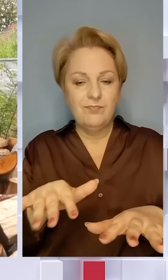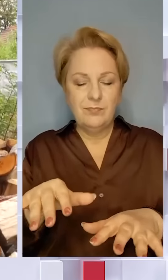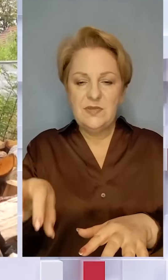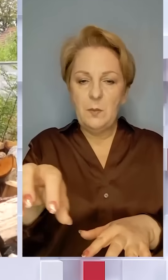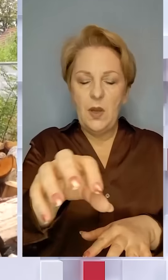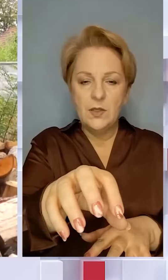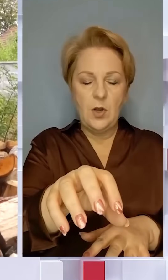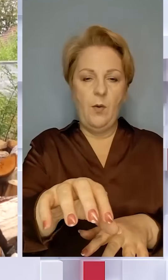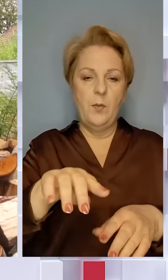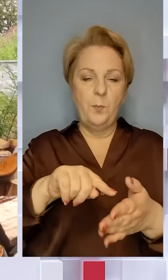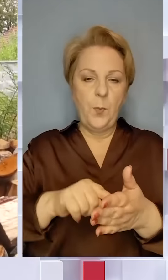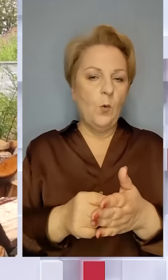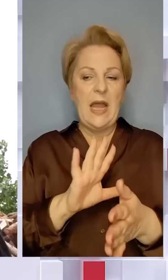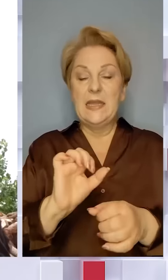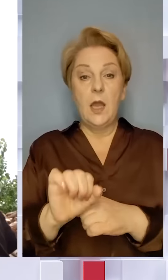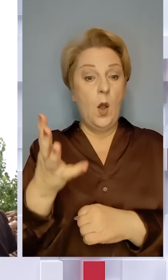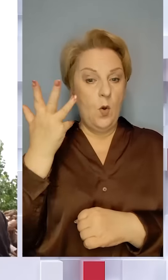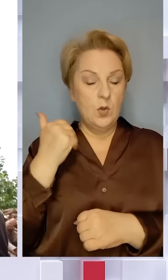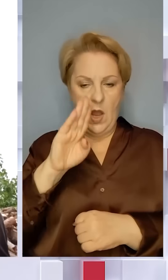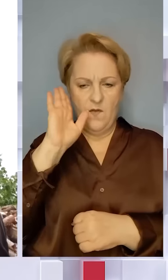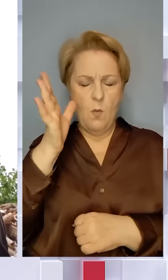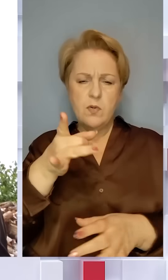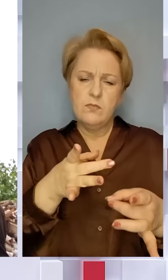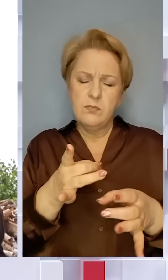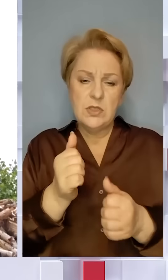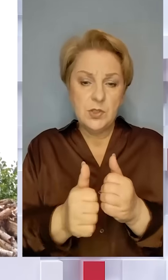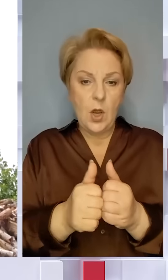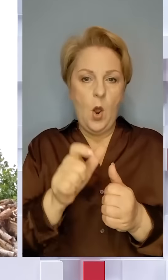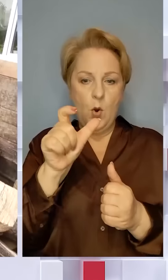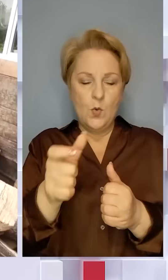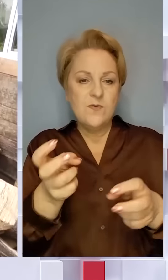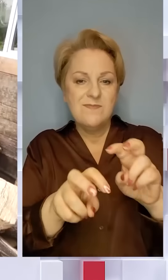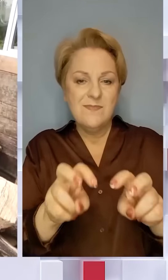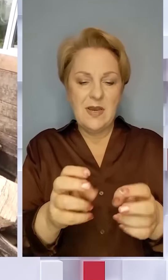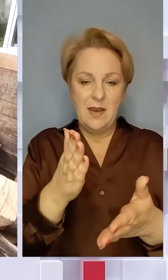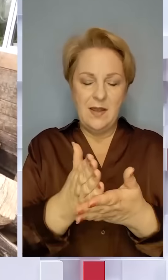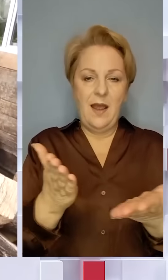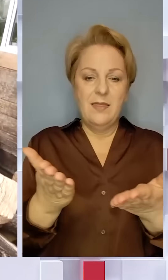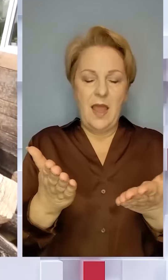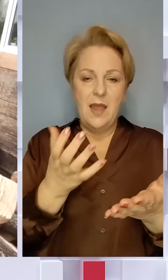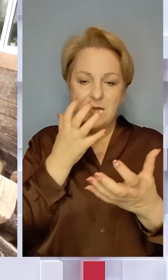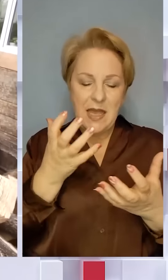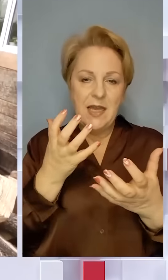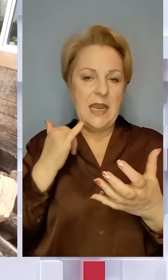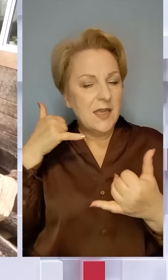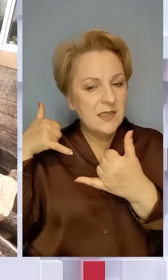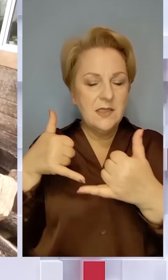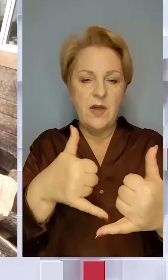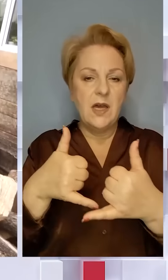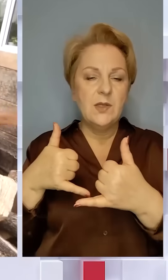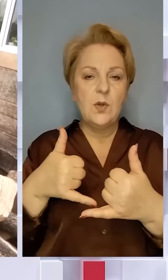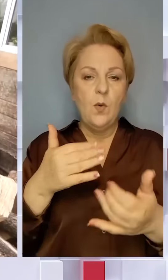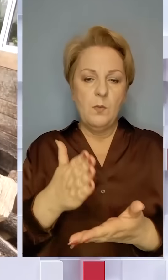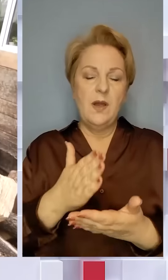незламності. Аби якщо ворог аж надто лютуватиме, люди мали де зігрітись і могли вийти на зв'язок. Анастасія